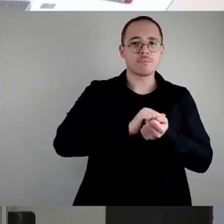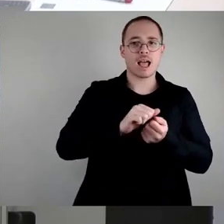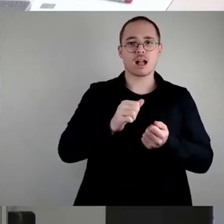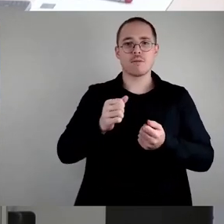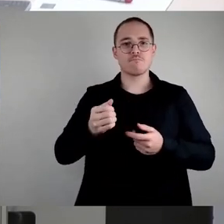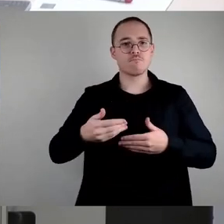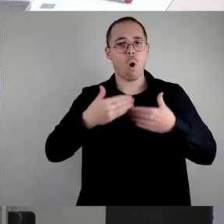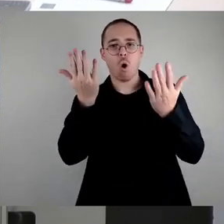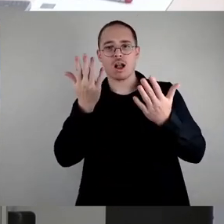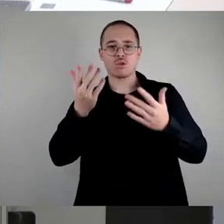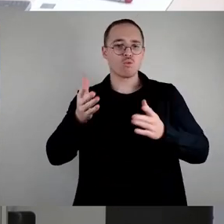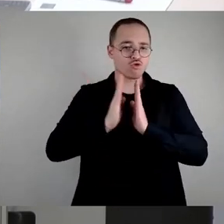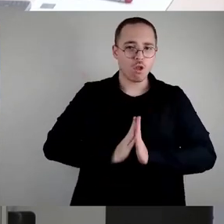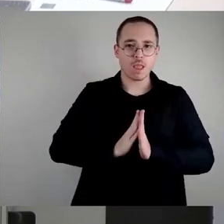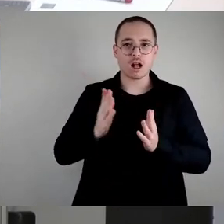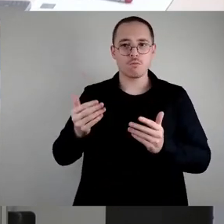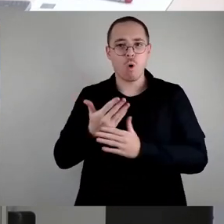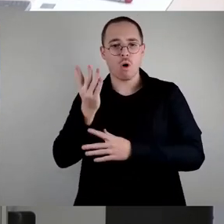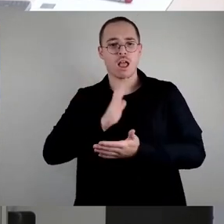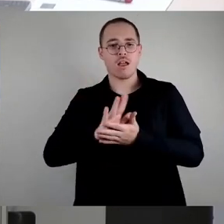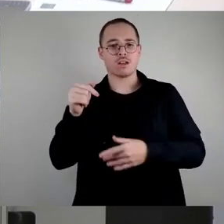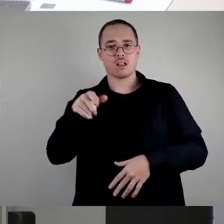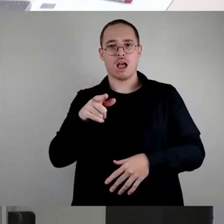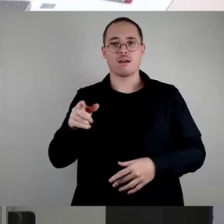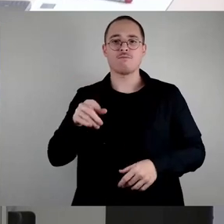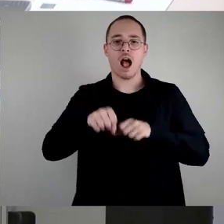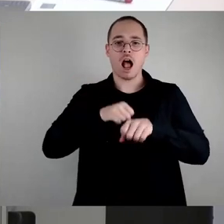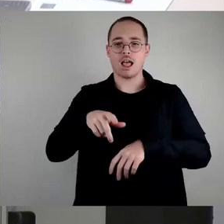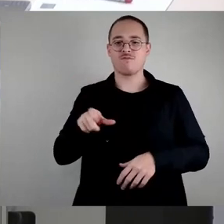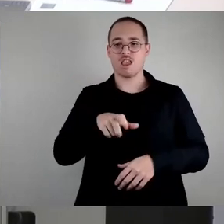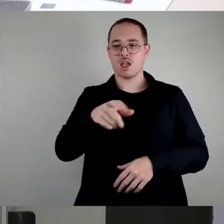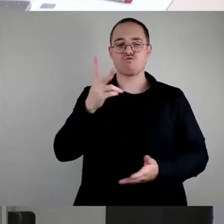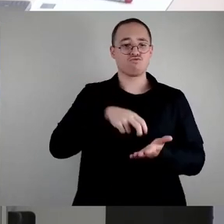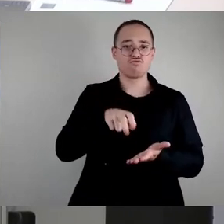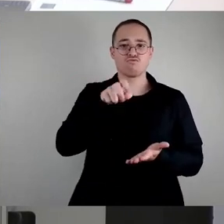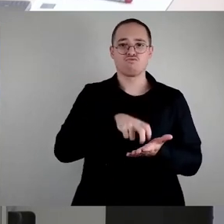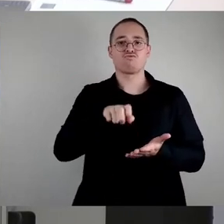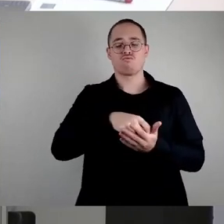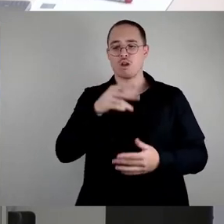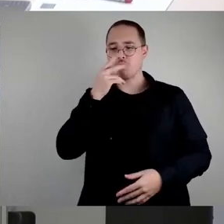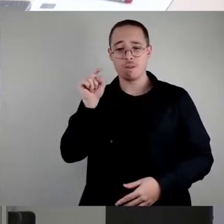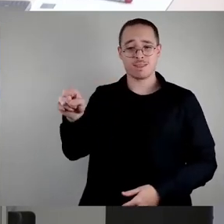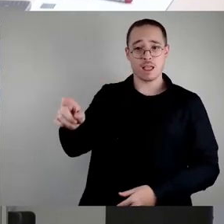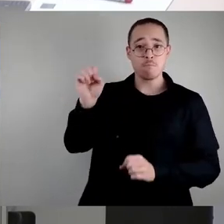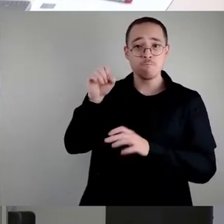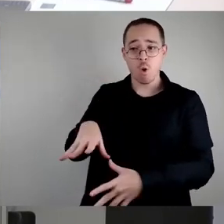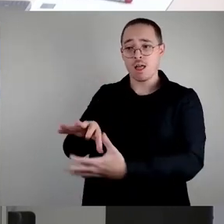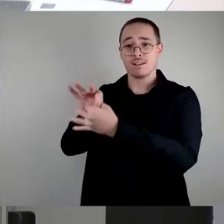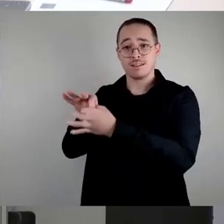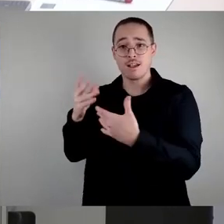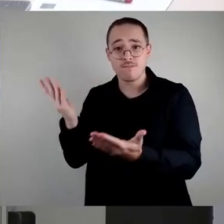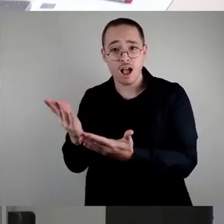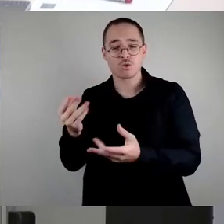Radweg mal lang schlendern und mal schauen, was da alles auf den Elbwiesen rumliegt oder sich die Mühe machen, in Pieschen oder in der Neustadt bei der alljährlichen